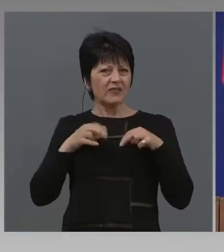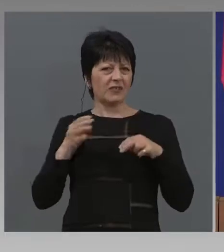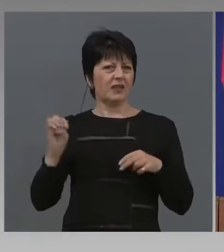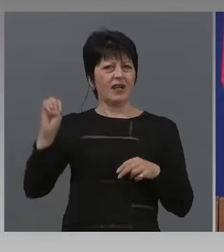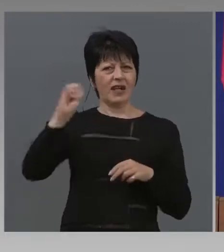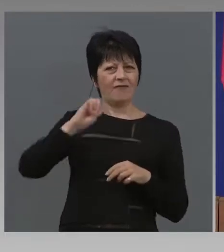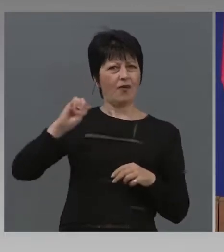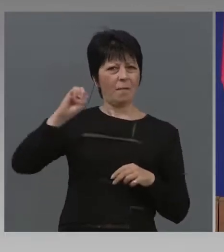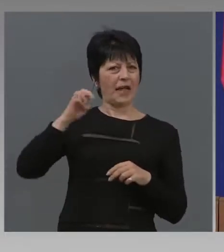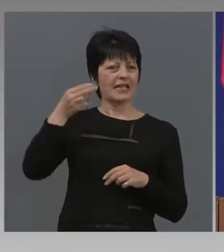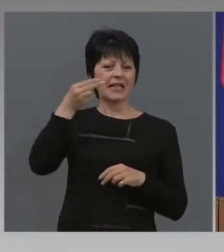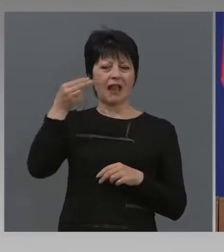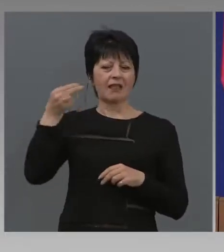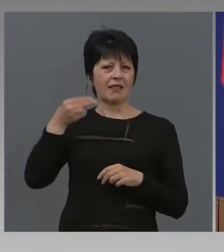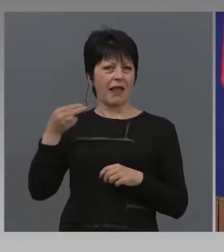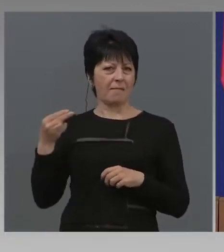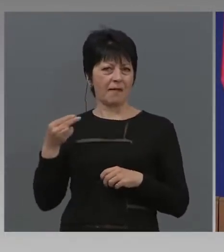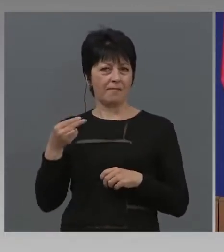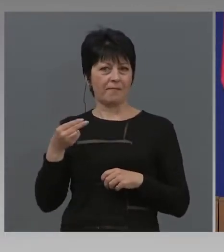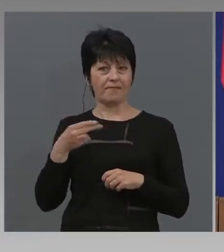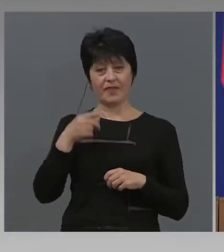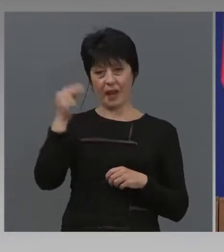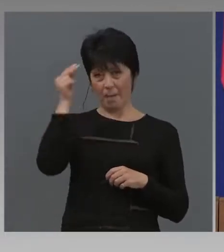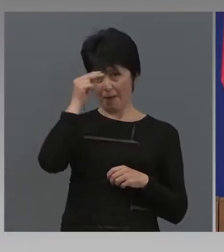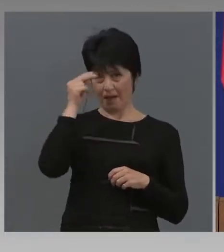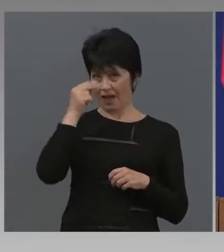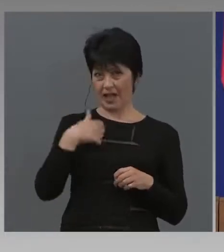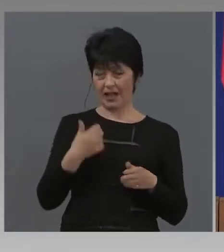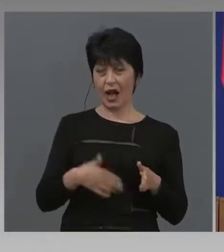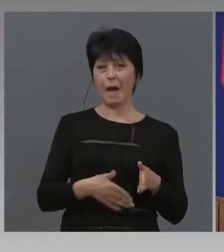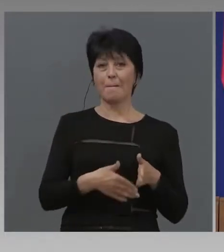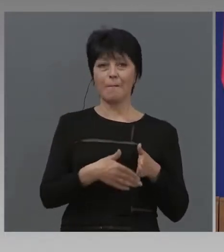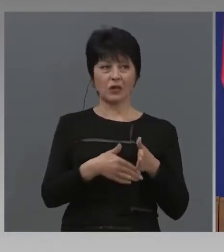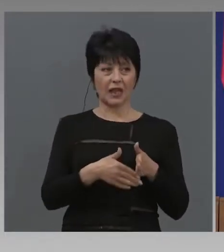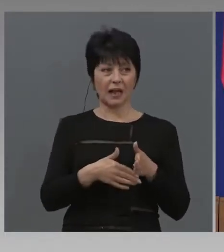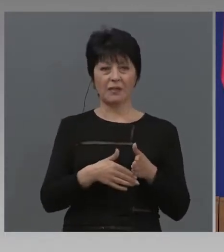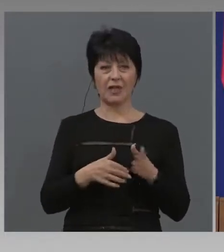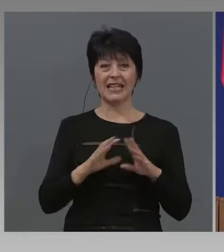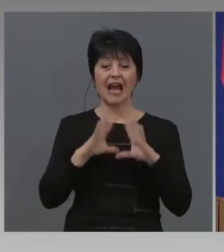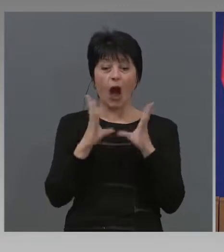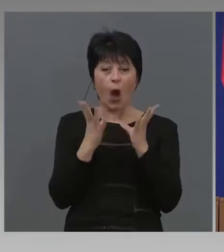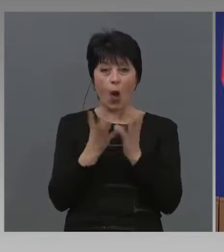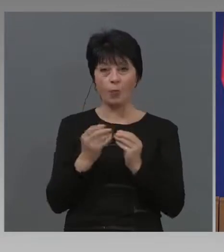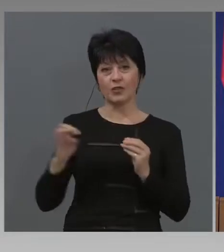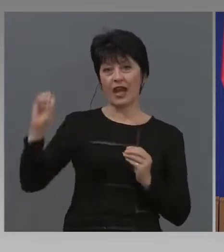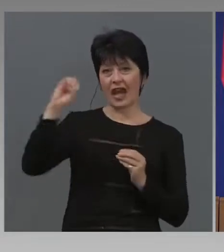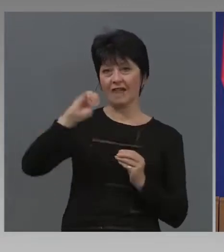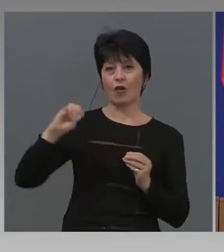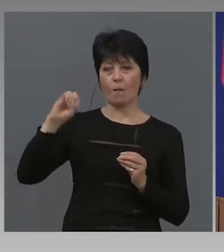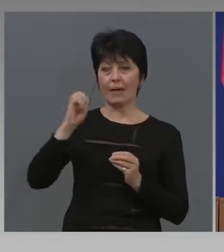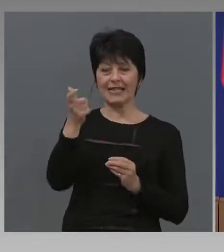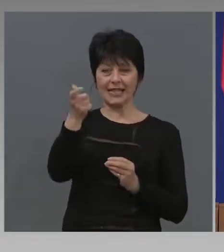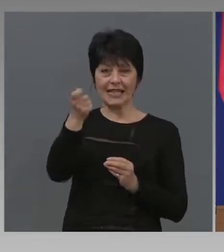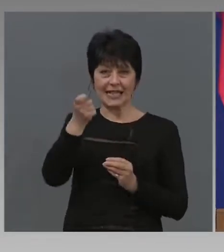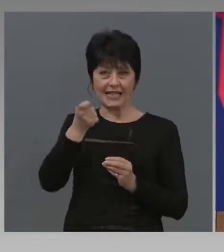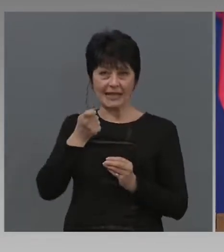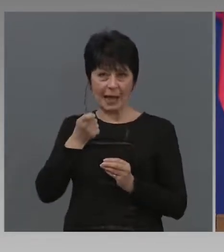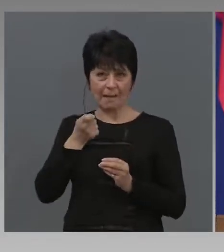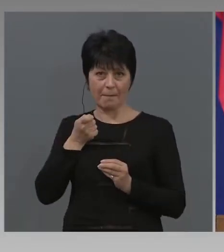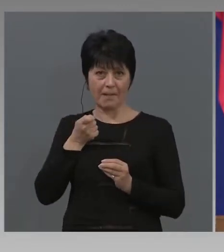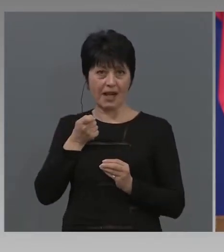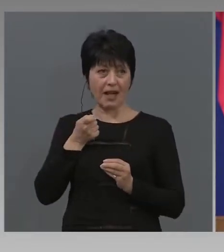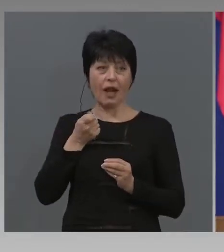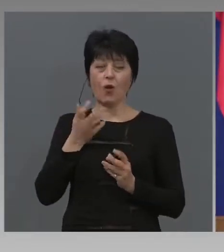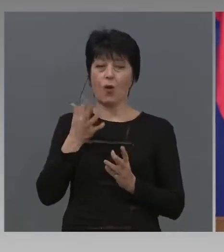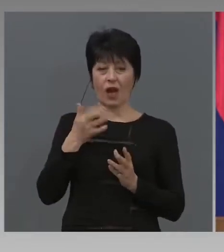тематика. България подкрепя ли вземането на общ европейски заем, след като предварителни оценки страната ни ще връща повече,